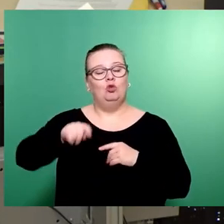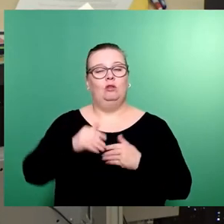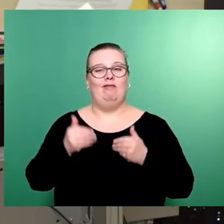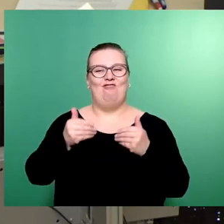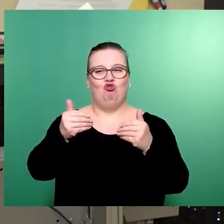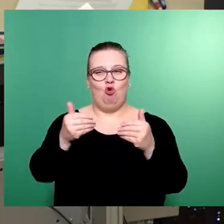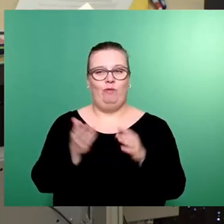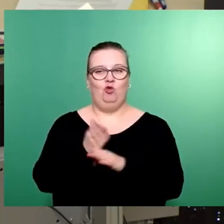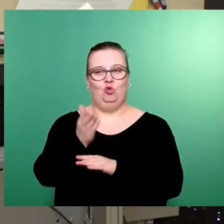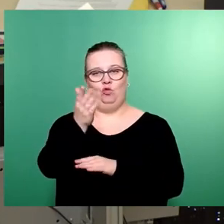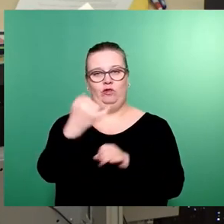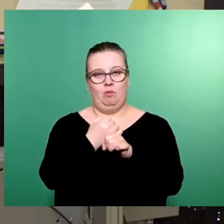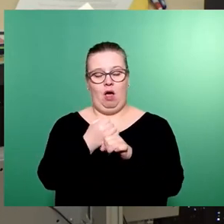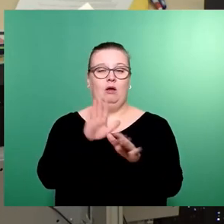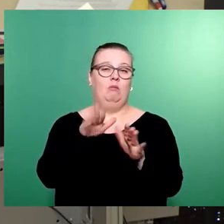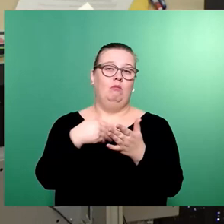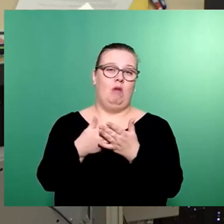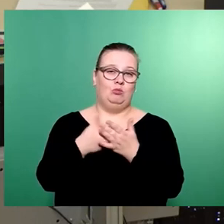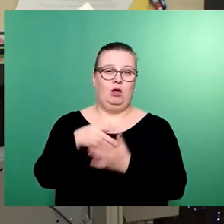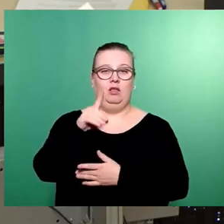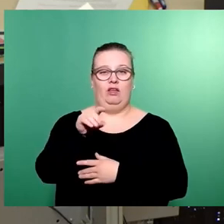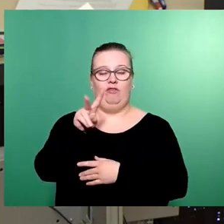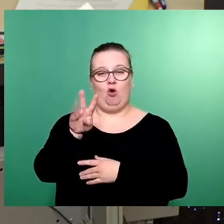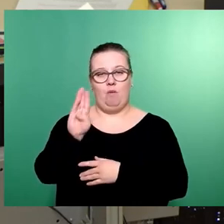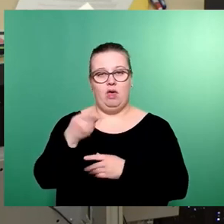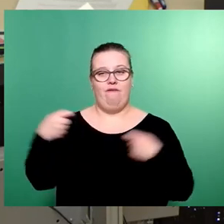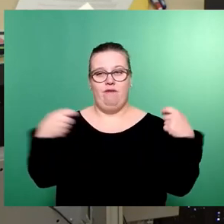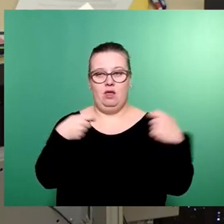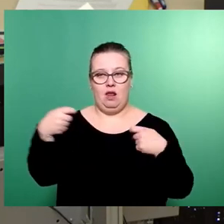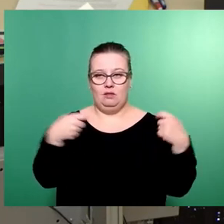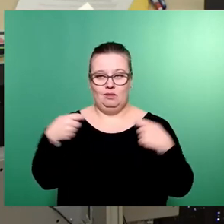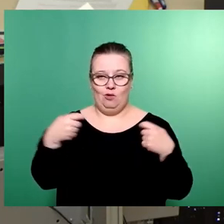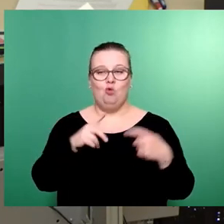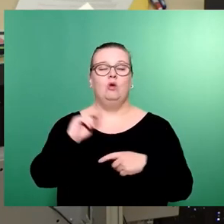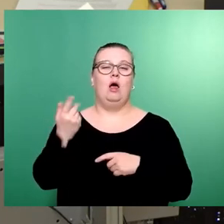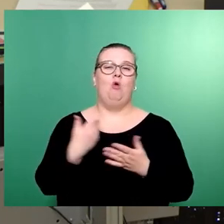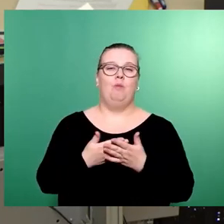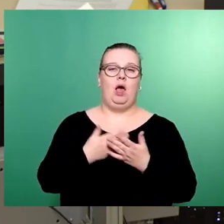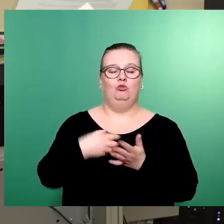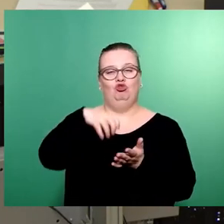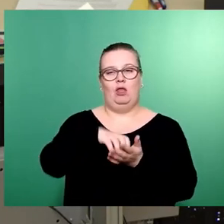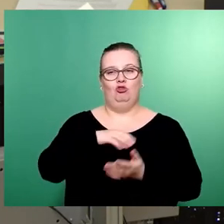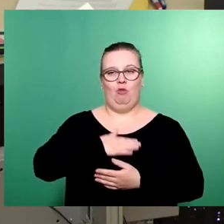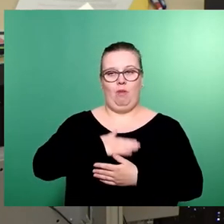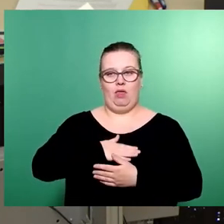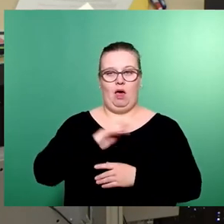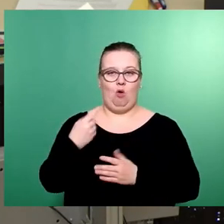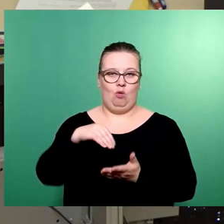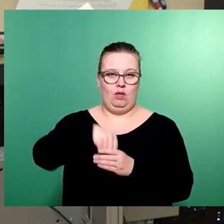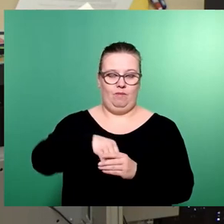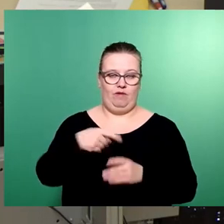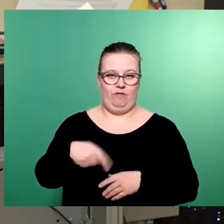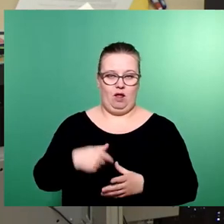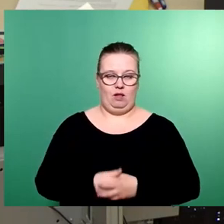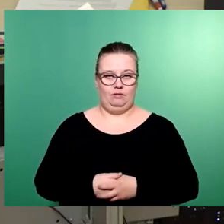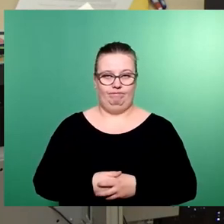die Zukunft gelegt, zum Beispiel die DVB-Finanzierung, aber eben auch das Thema der städtischen Bäder. An diesem Haushalt lässt